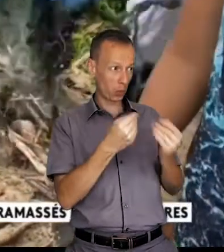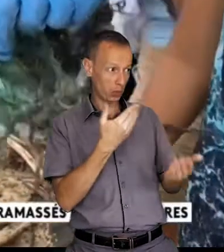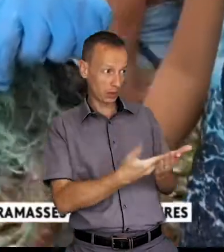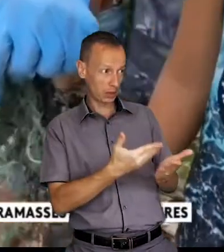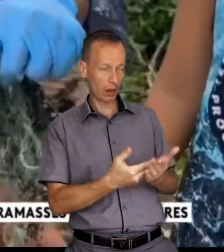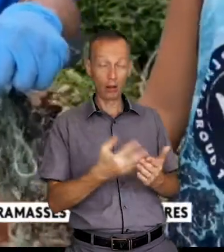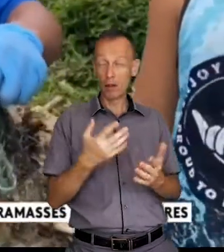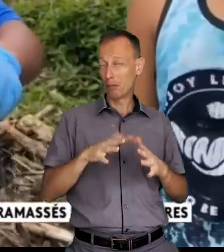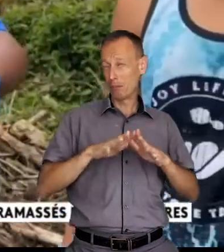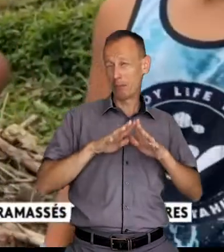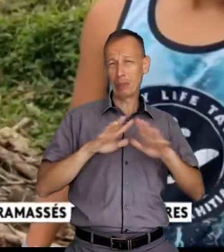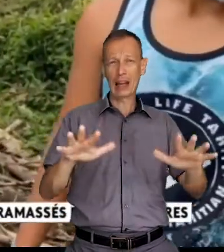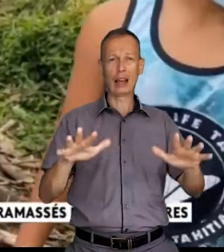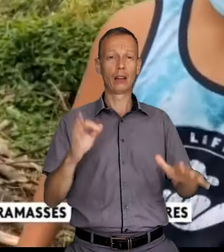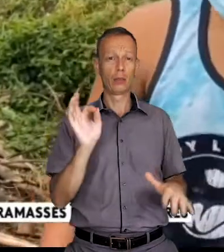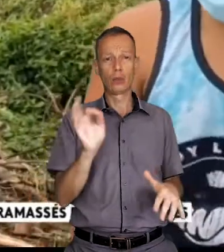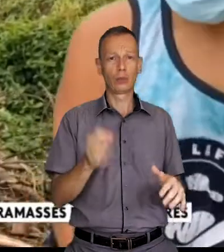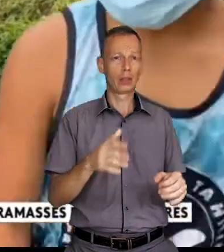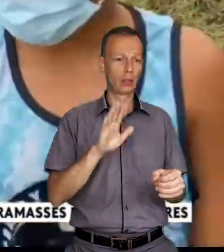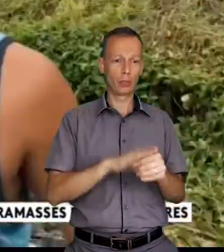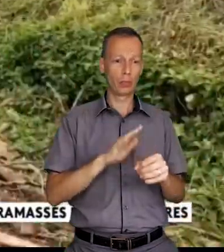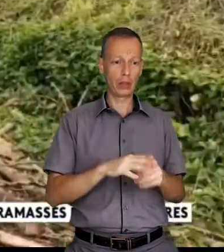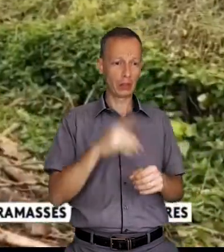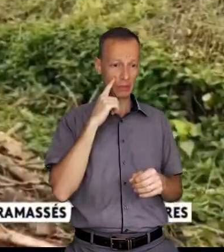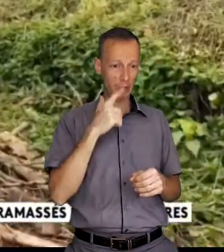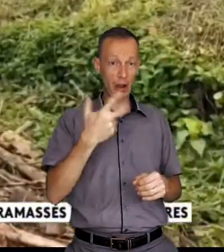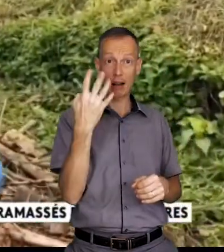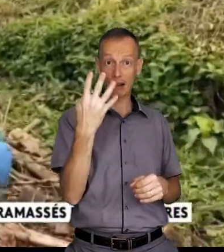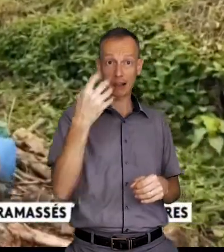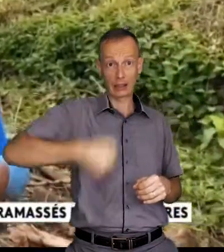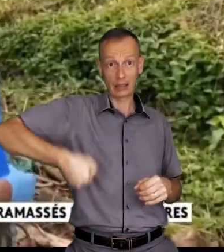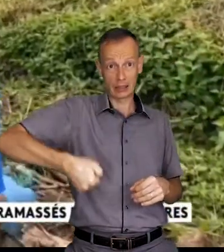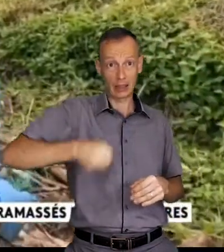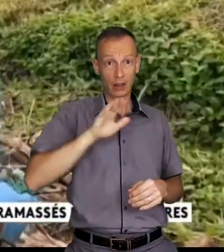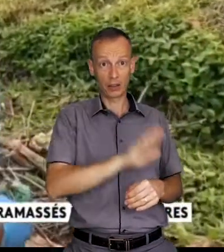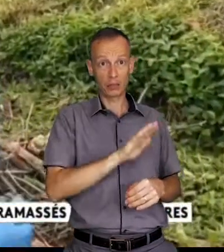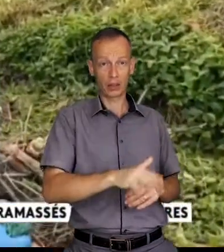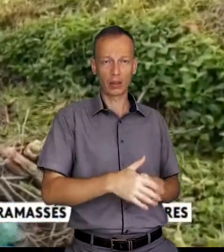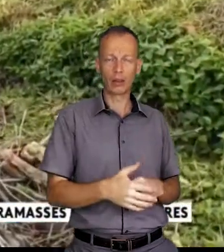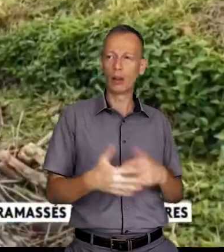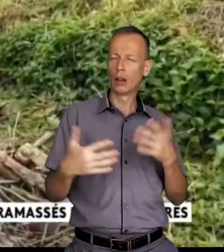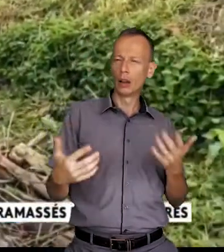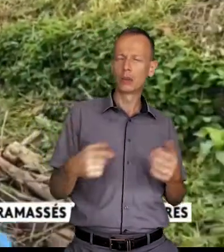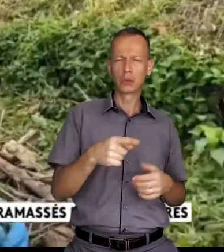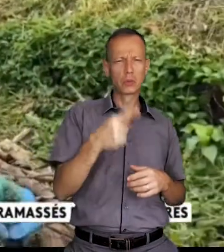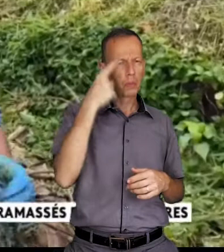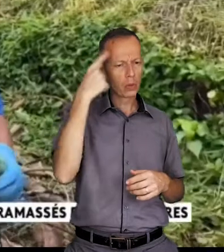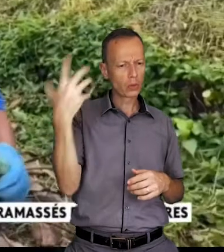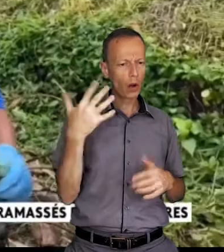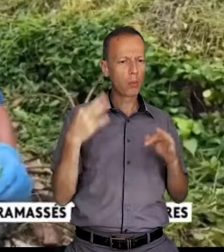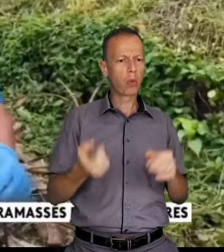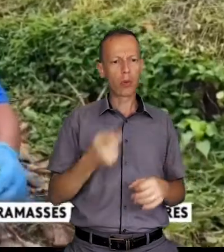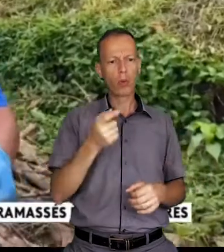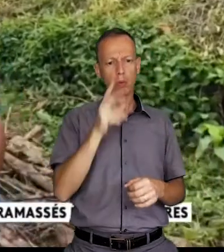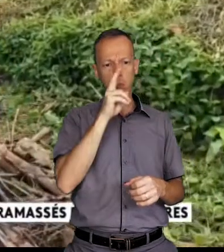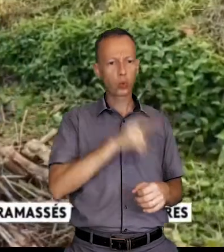vient de la faire. Il y en a plein là sur les bords de plages ? Oui, il y a plein. Il y a déjà deux, trois, quatre sacs. Quatre